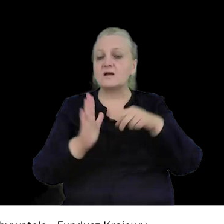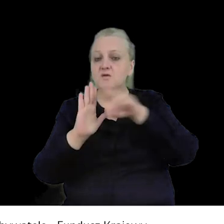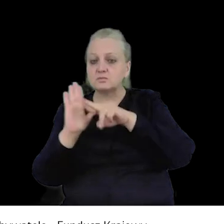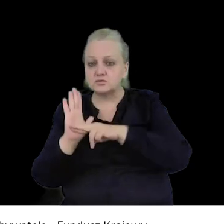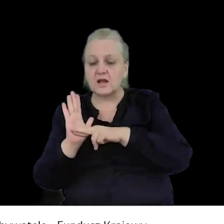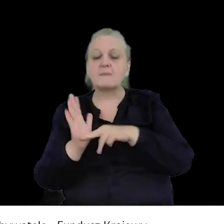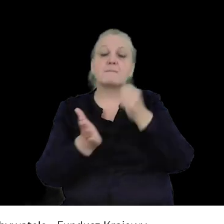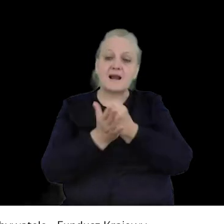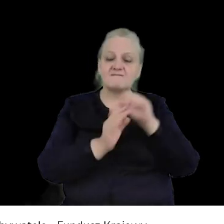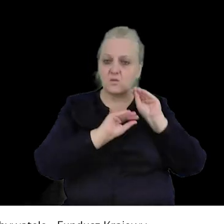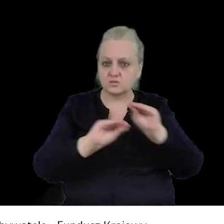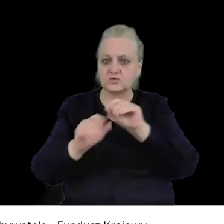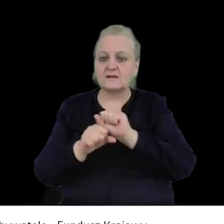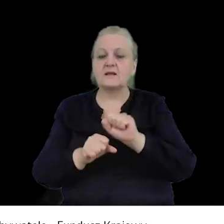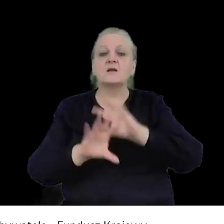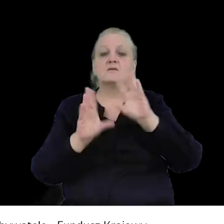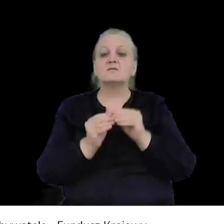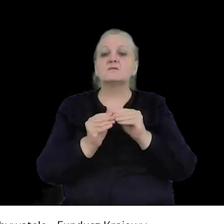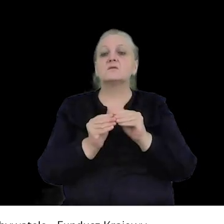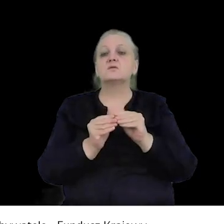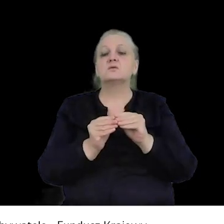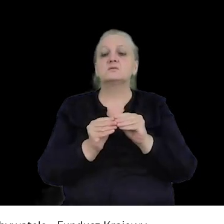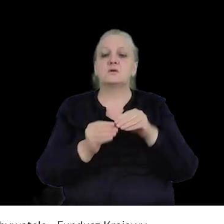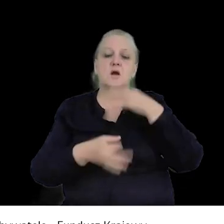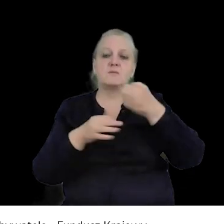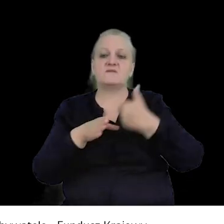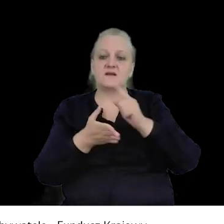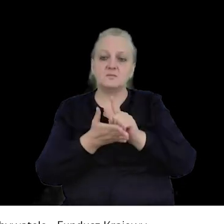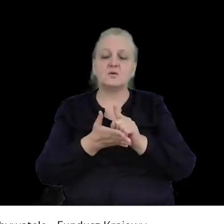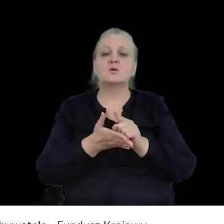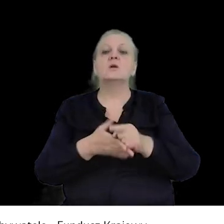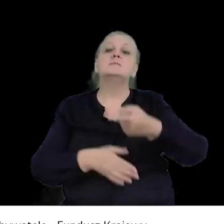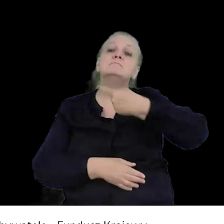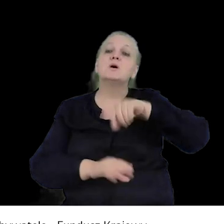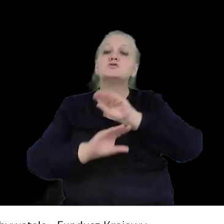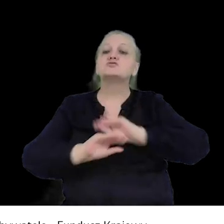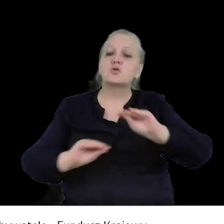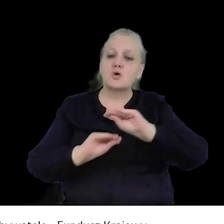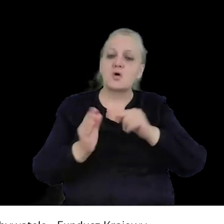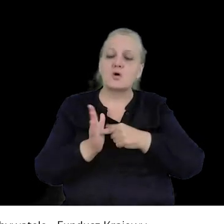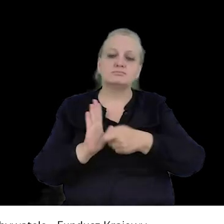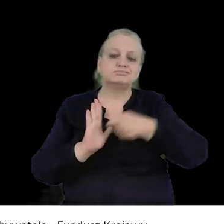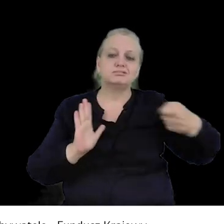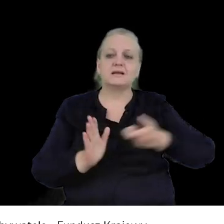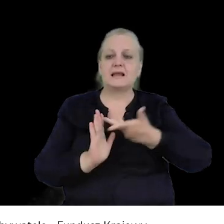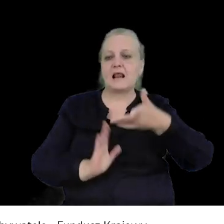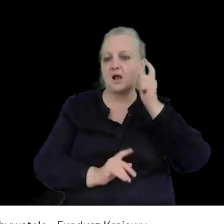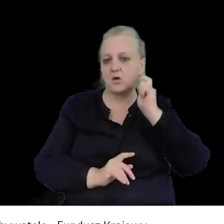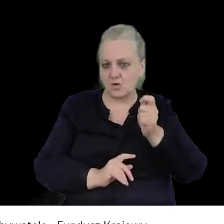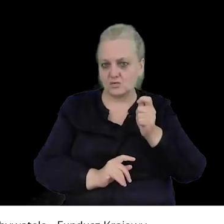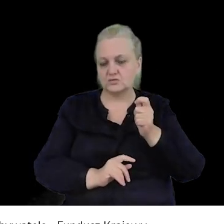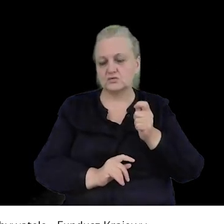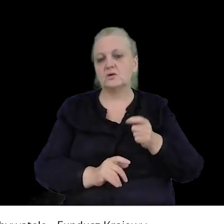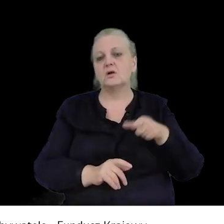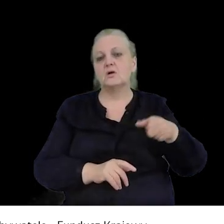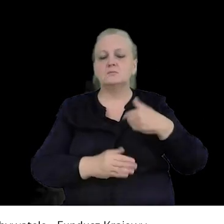i z samego prawa. To wszystko, co ja starczyłam, 20 minut. U nas podczas szkolenia jest rozstrzygnięta kilka godzin, przerabiamy właściwie